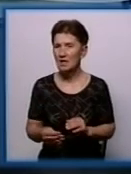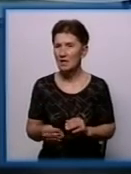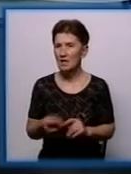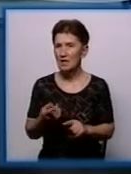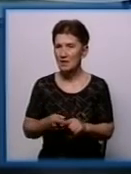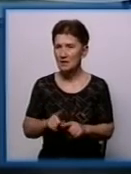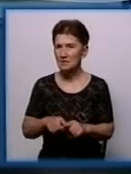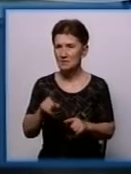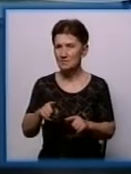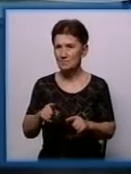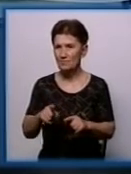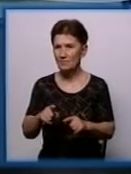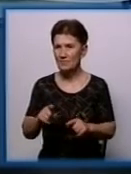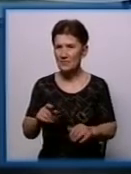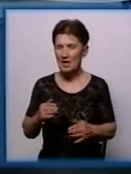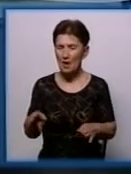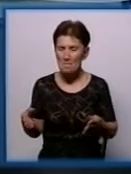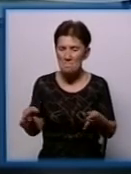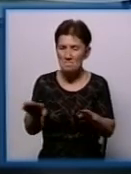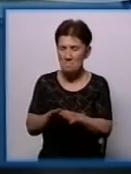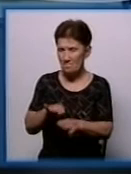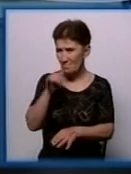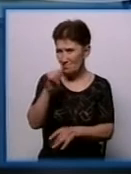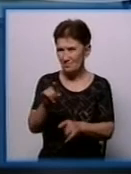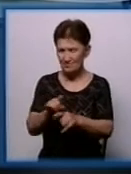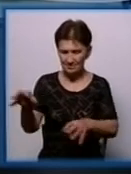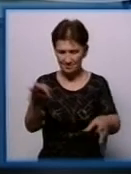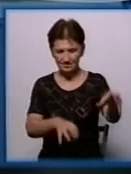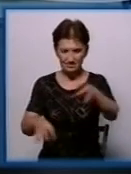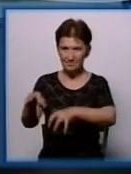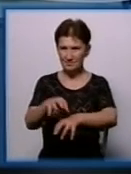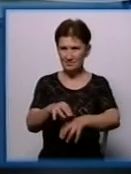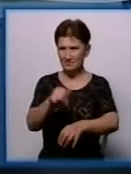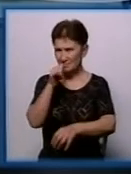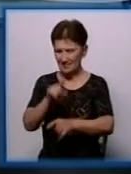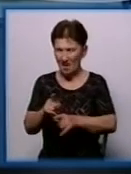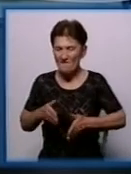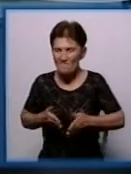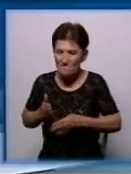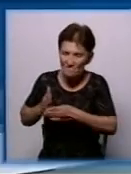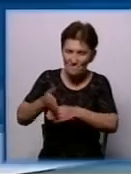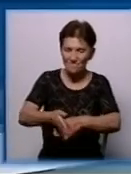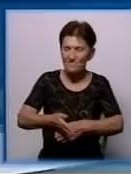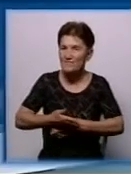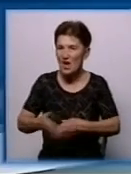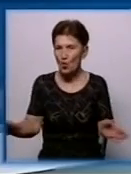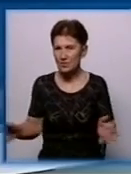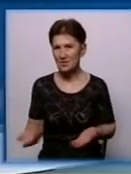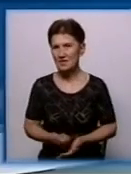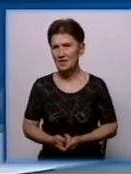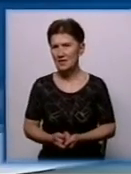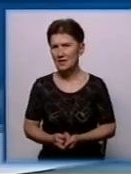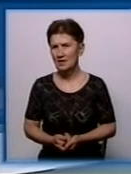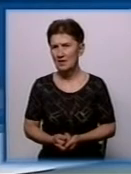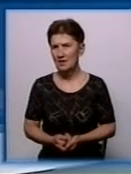перекриття виходів, захарашення шляхів евакуації і таке інше. Дивіться, більше половини